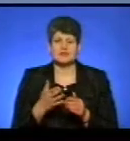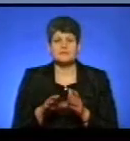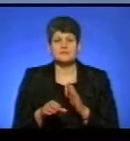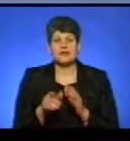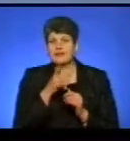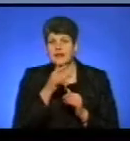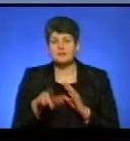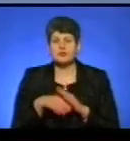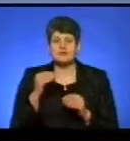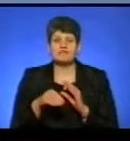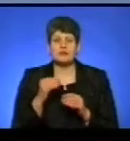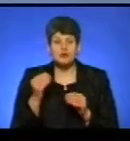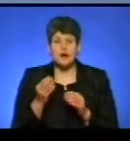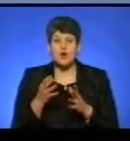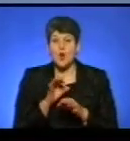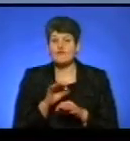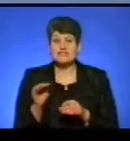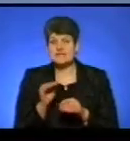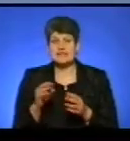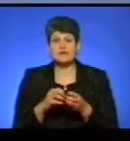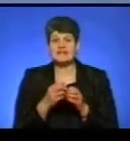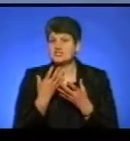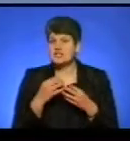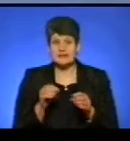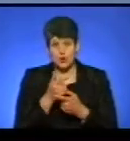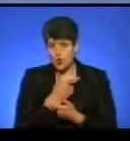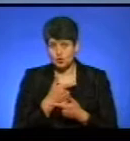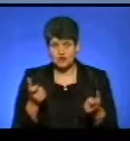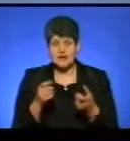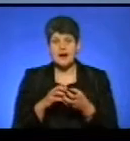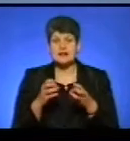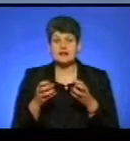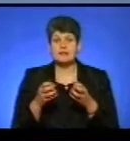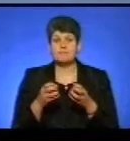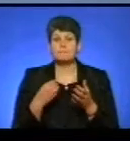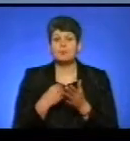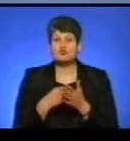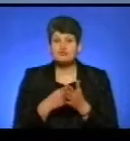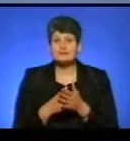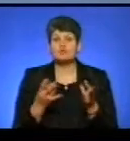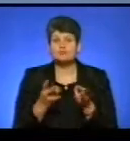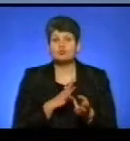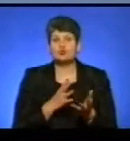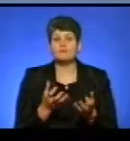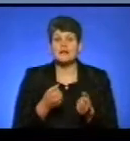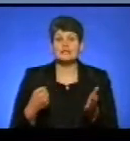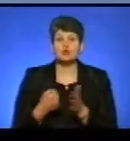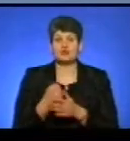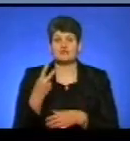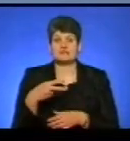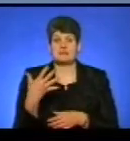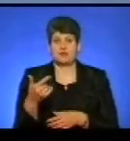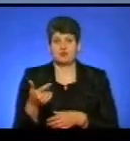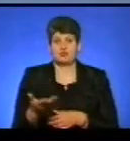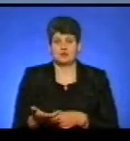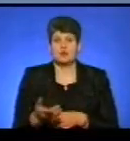вибори відбулися, офіційні результати ще не оголошені, але бюджет, згідно бюджетного кодексу, потрібно було прийняти до 25 грудня. Що в такому